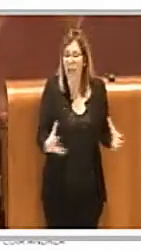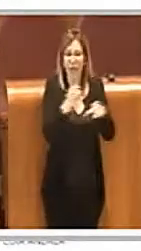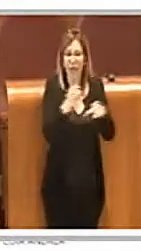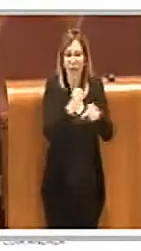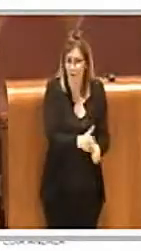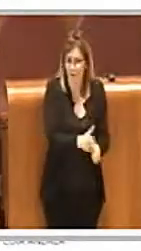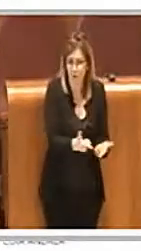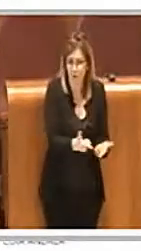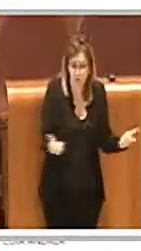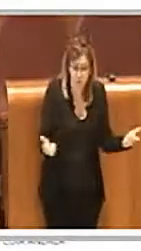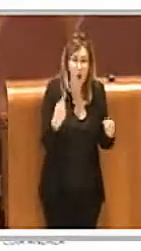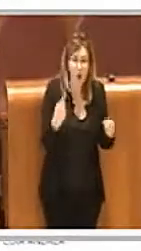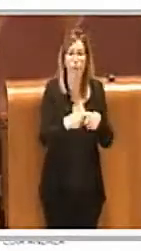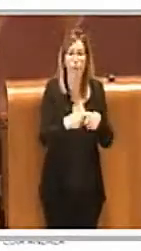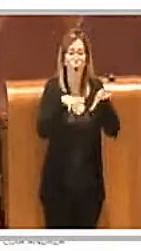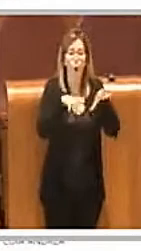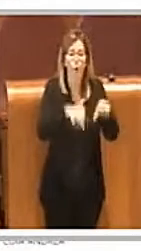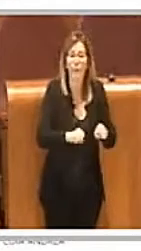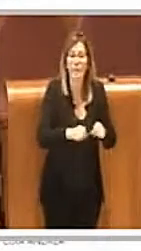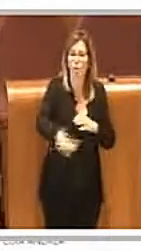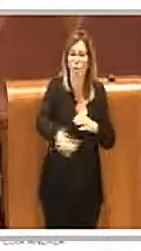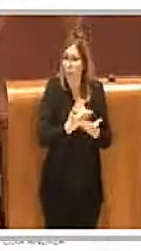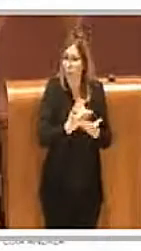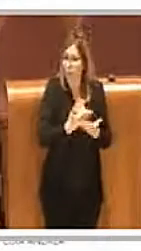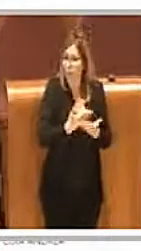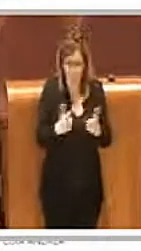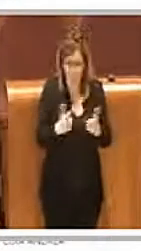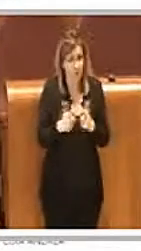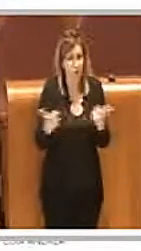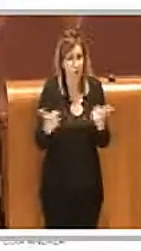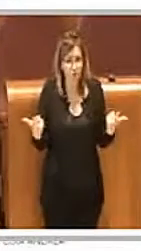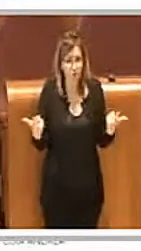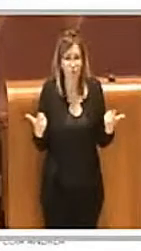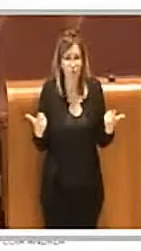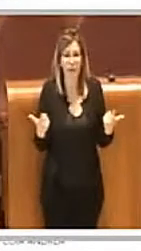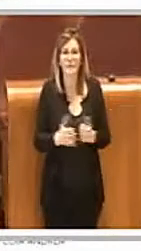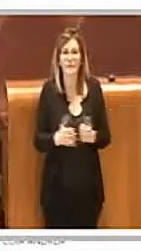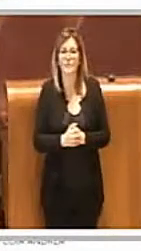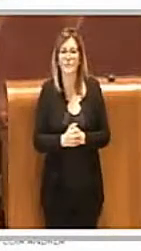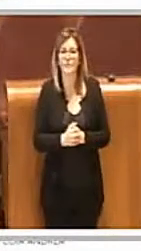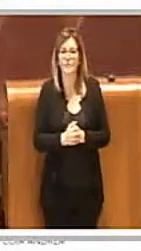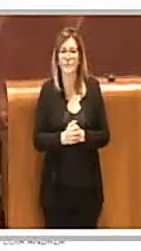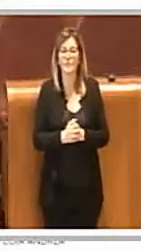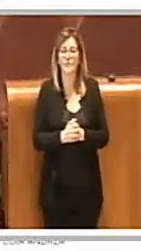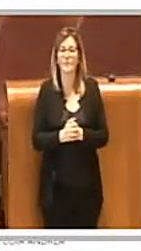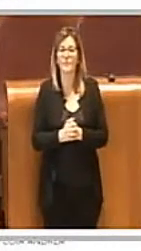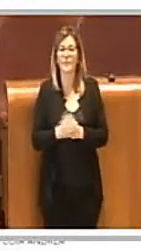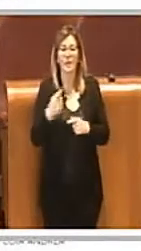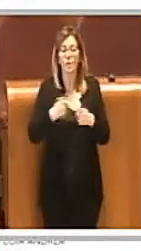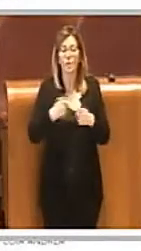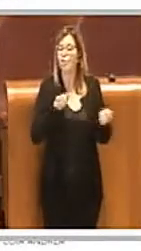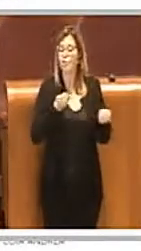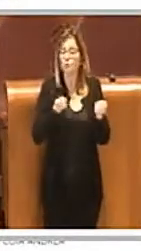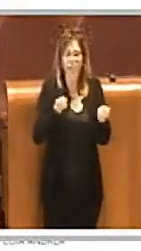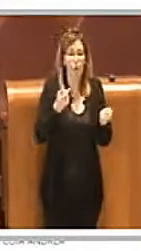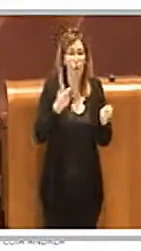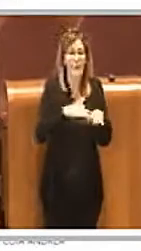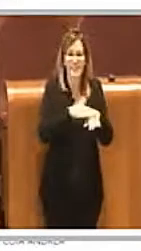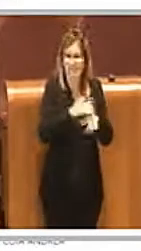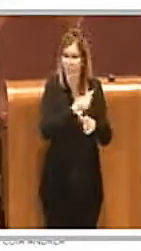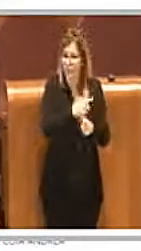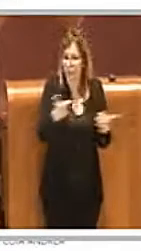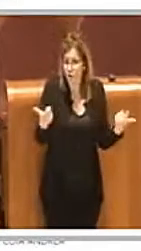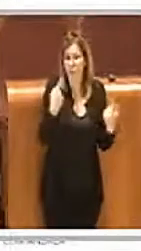né occupazione di suolo pubblico, né una gestione, insomma, dei servizi. E